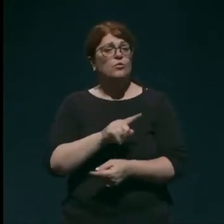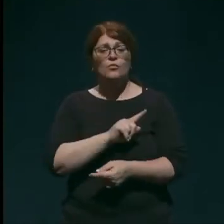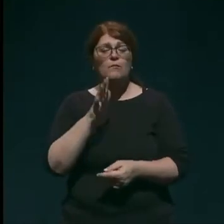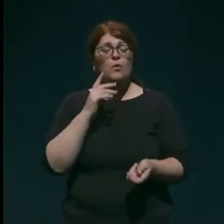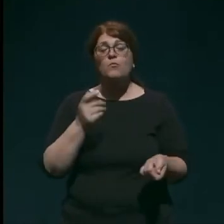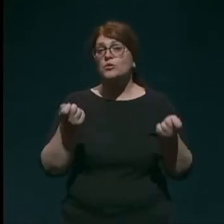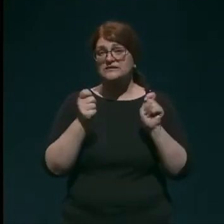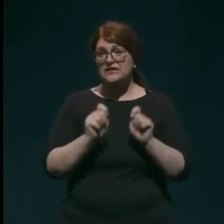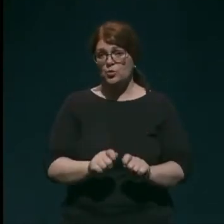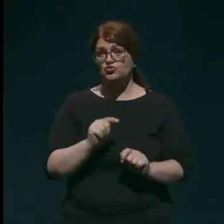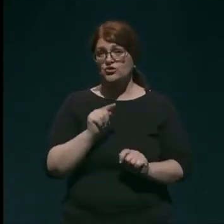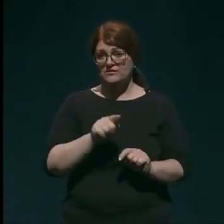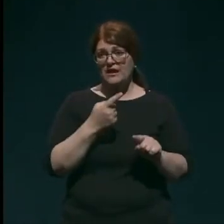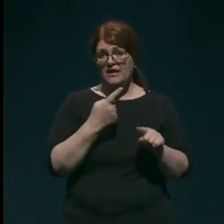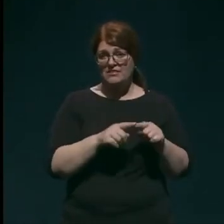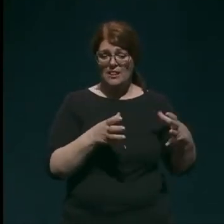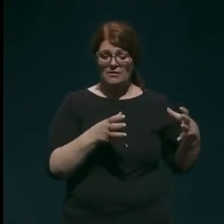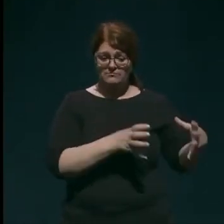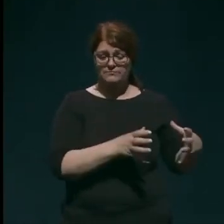s COVID-om.